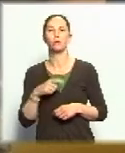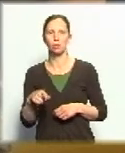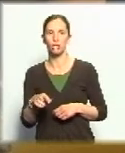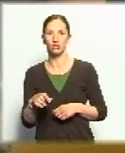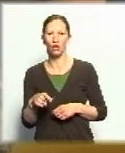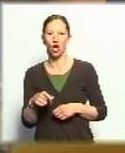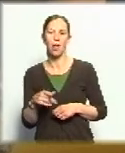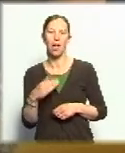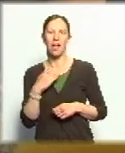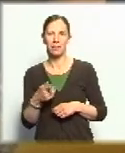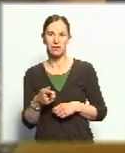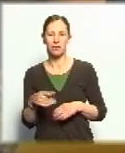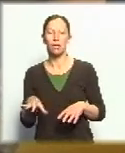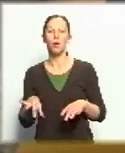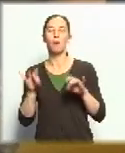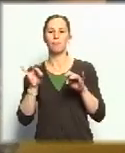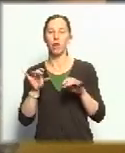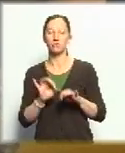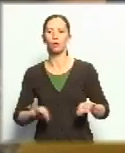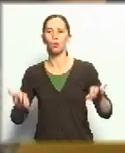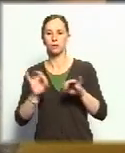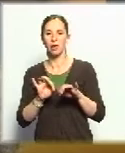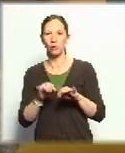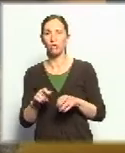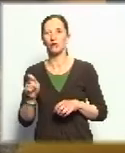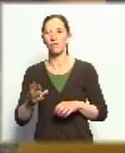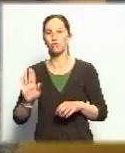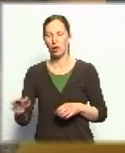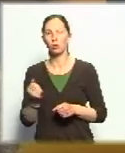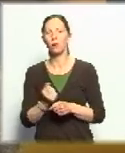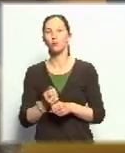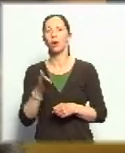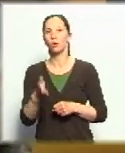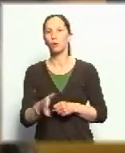A megválasztott országgyűlési képviselőknek, munkájukhoz sok sikert, jó egészséget kívánunk. Köszönöm.